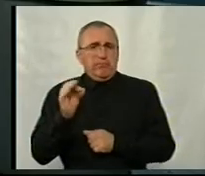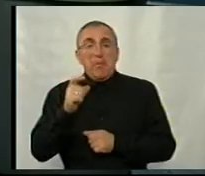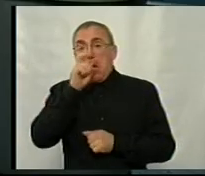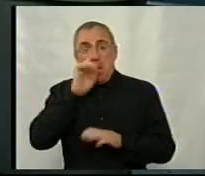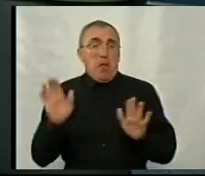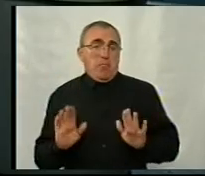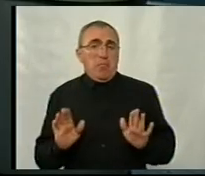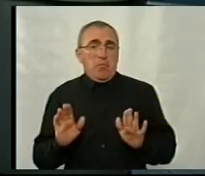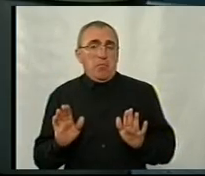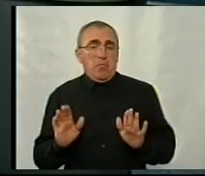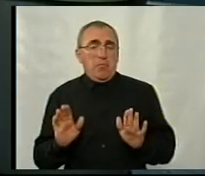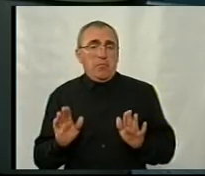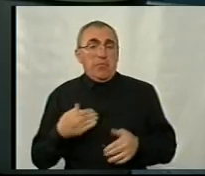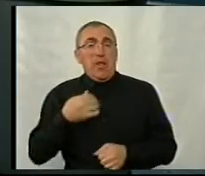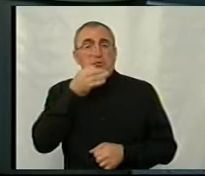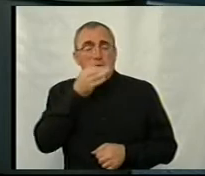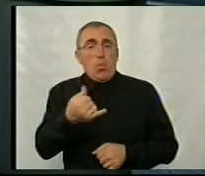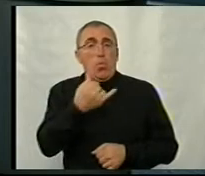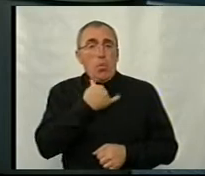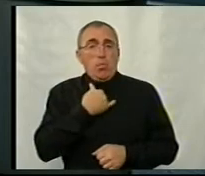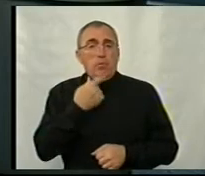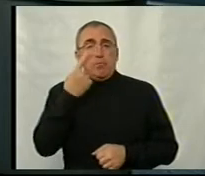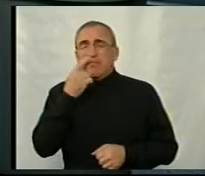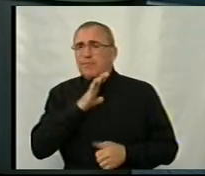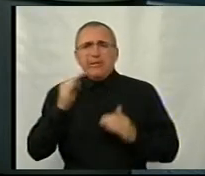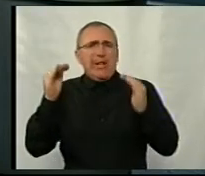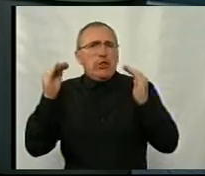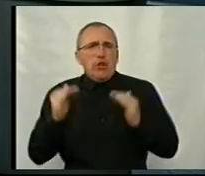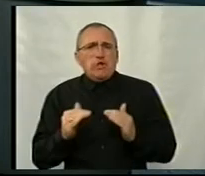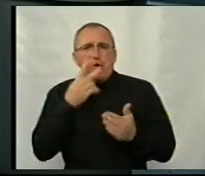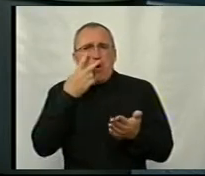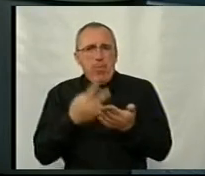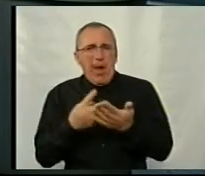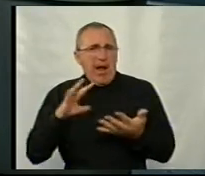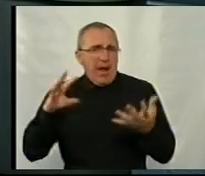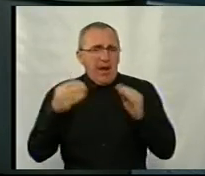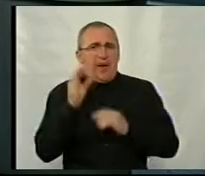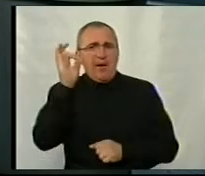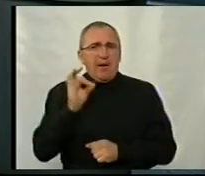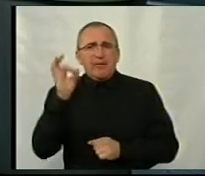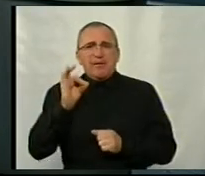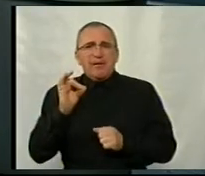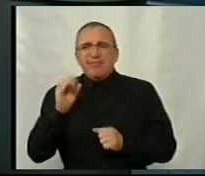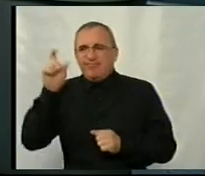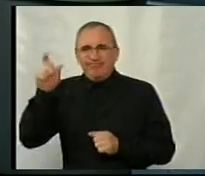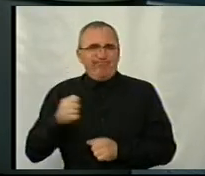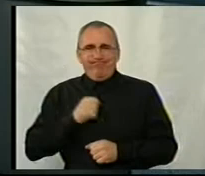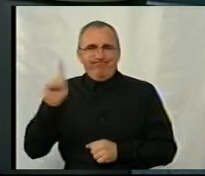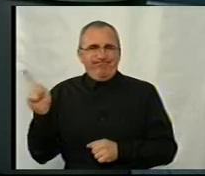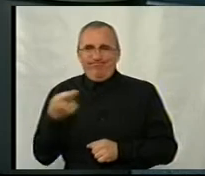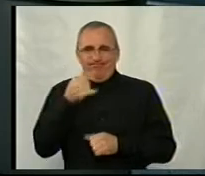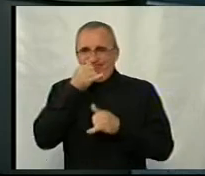погано. Я вам скажу, що у нас один із найнижчих показників відсоток непридатності наших юнаків